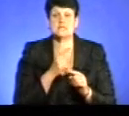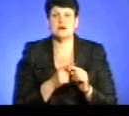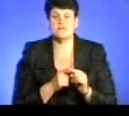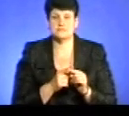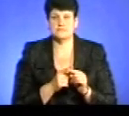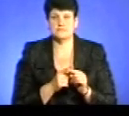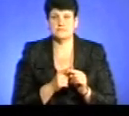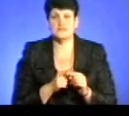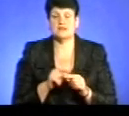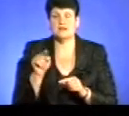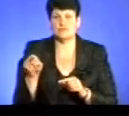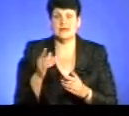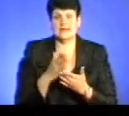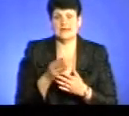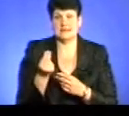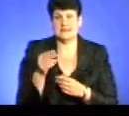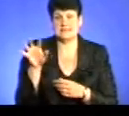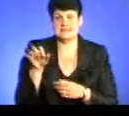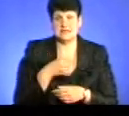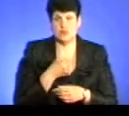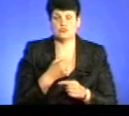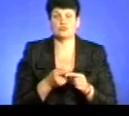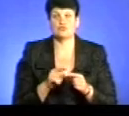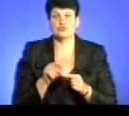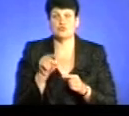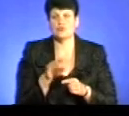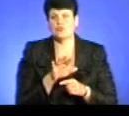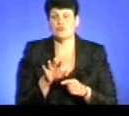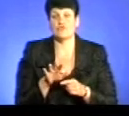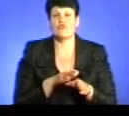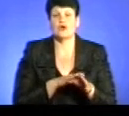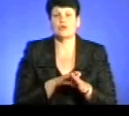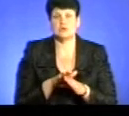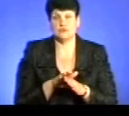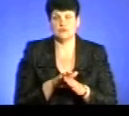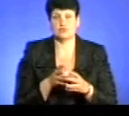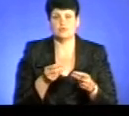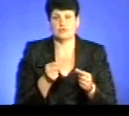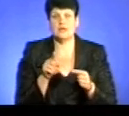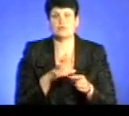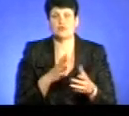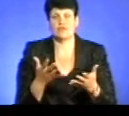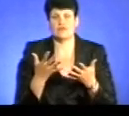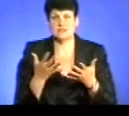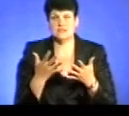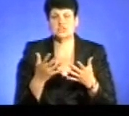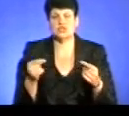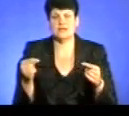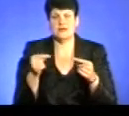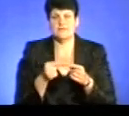і вона є стягувачкою по цьому виконавчому провадженні. Вона була визначена райдержадміністрацією